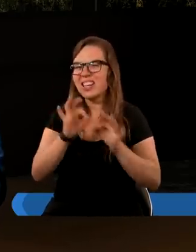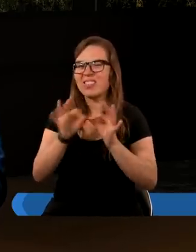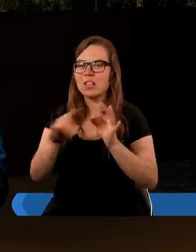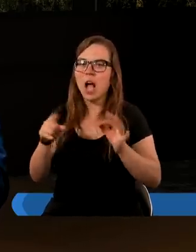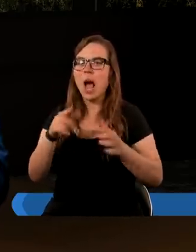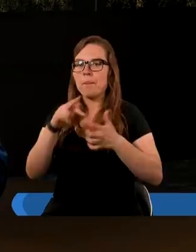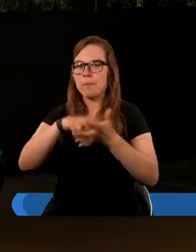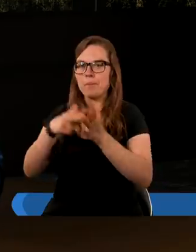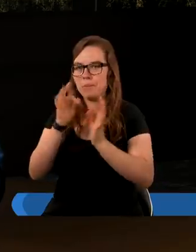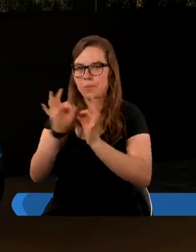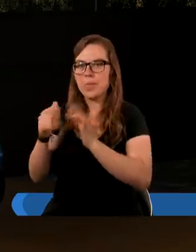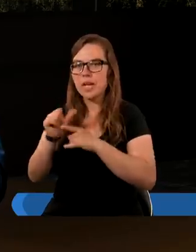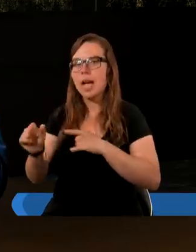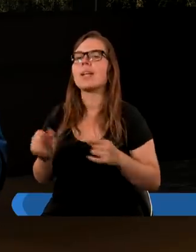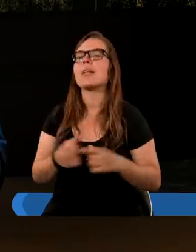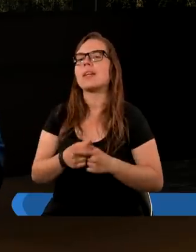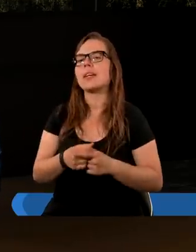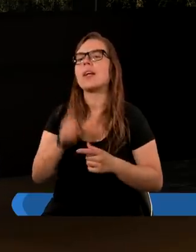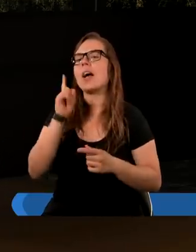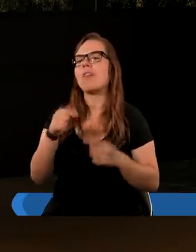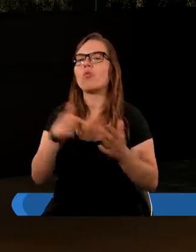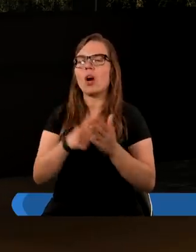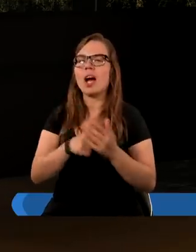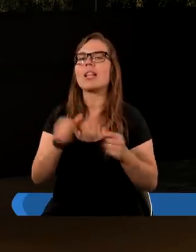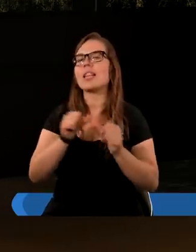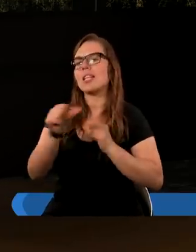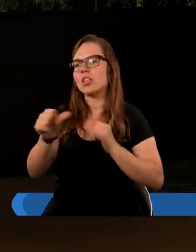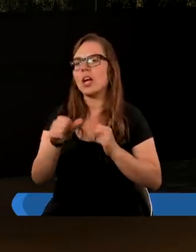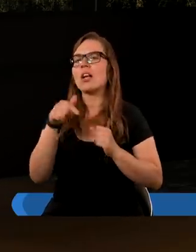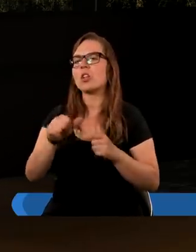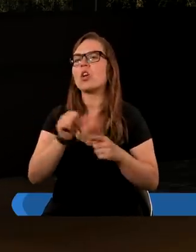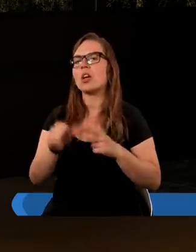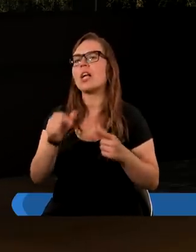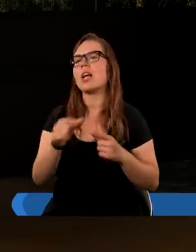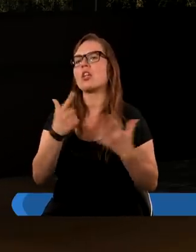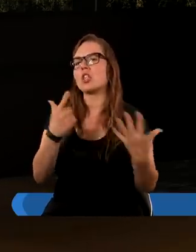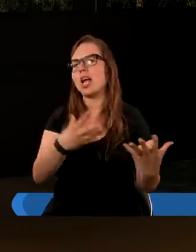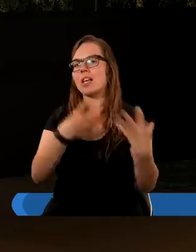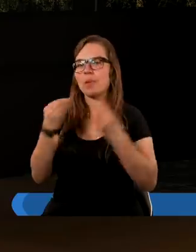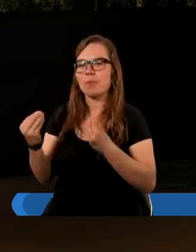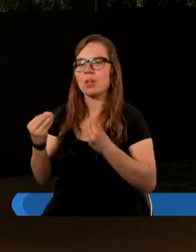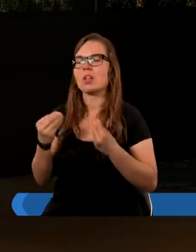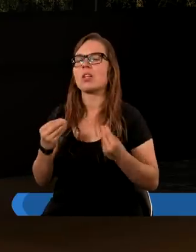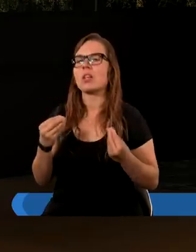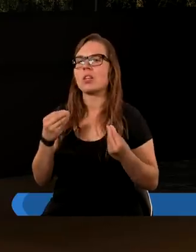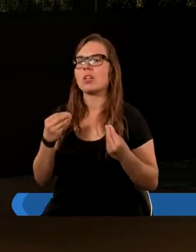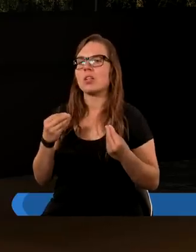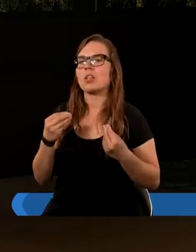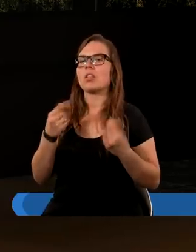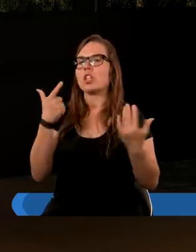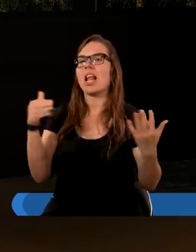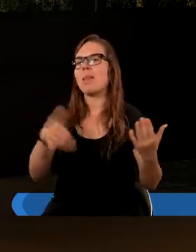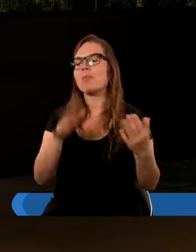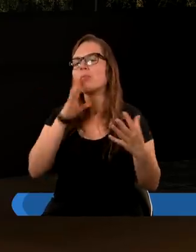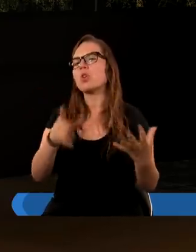kalendarza starożytnego to trzysta sześćdziesiąt, ale właśnie tydzień jest w systemie siedemdziesiątnym, prawda? Czyli jest